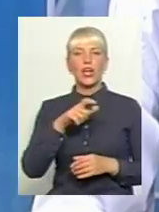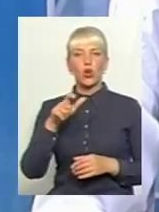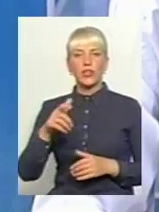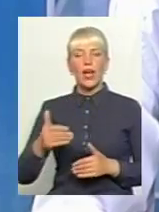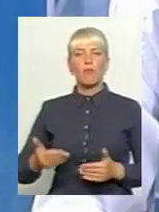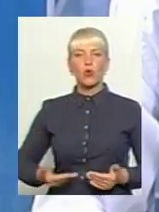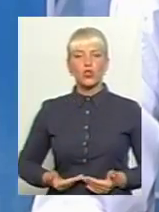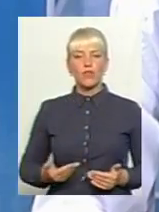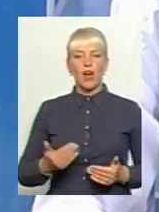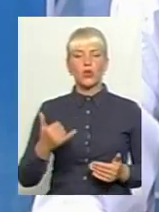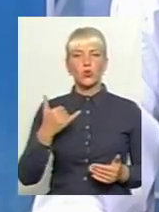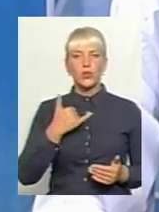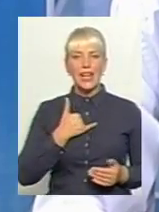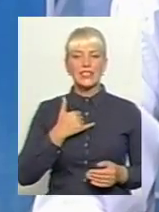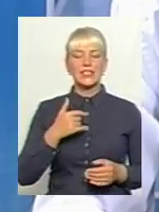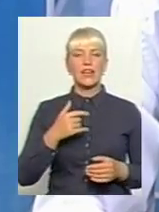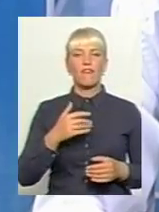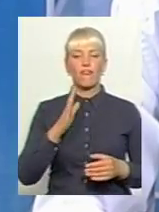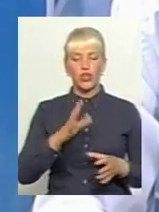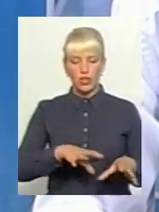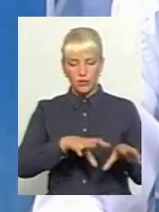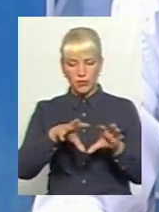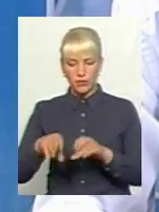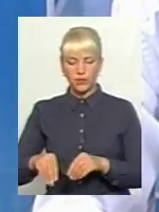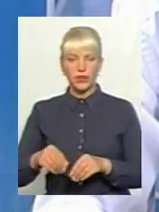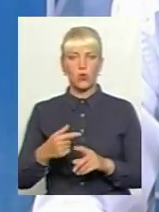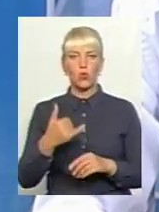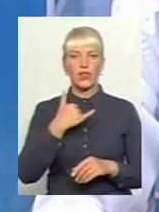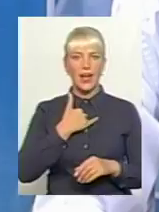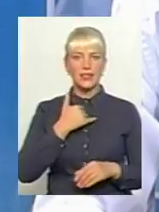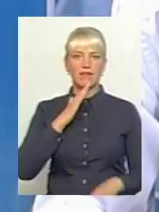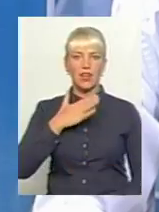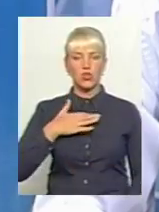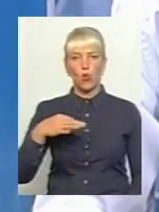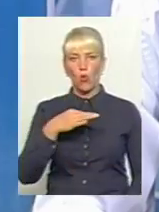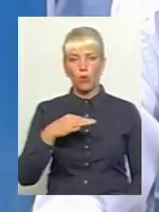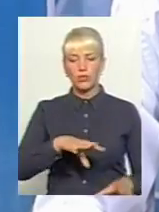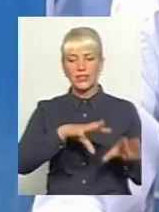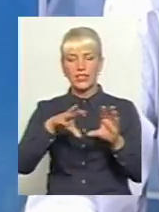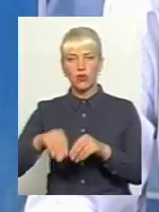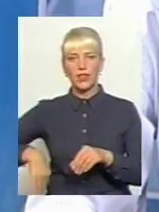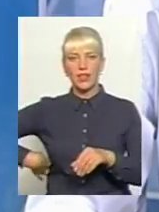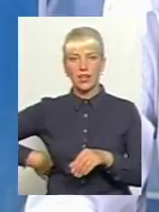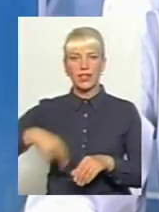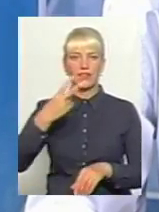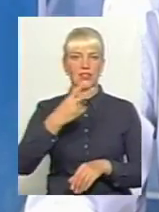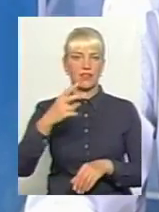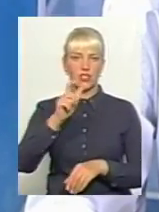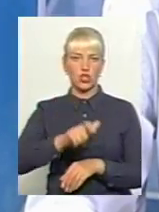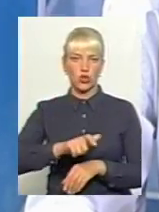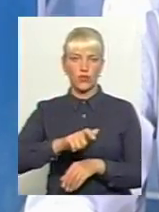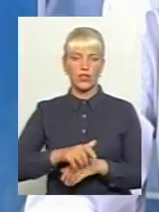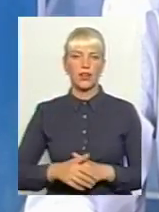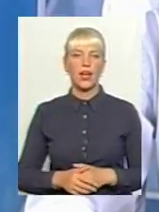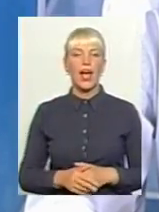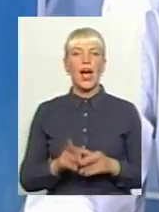дозволена пересадка лише від рідного донора? 23 чоловіка на теренах нашої області з пересадженою ниркою. А